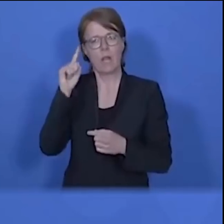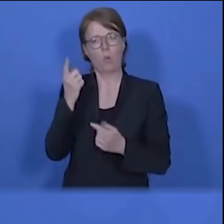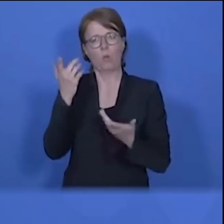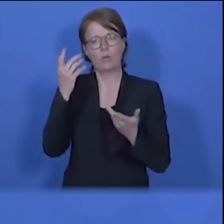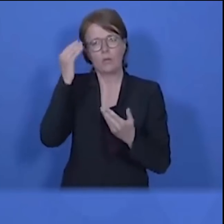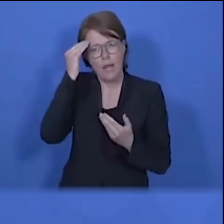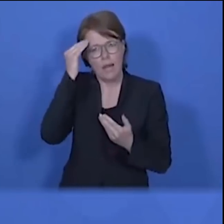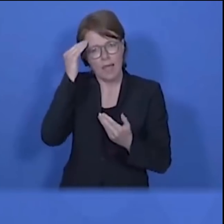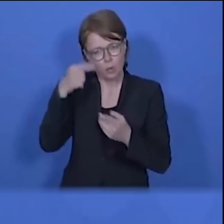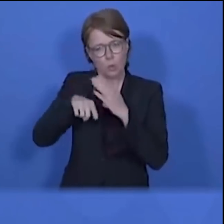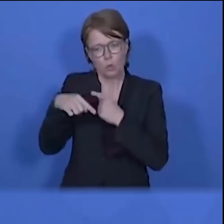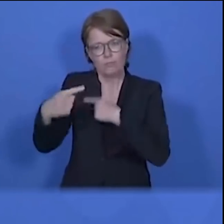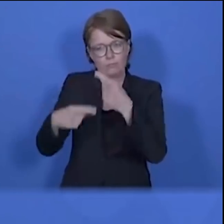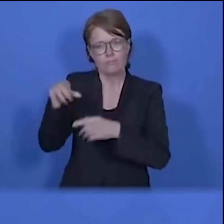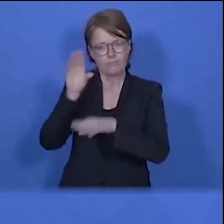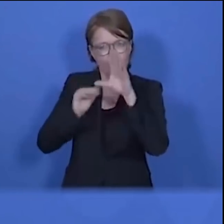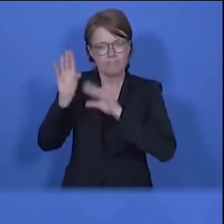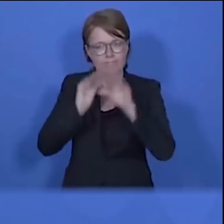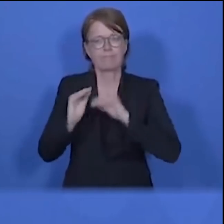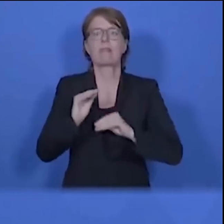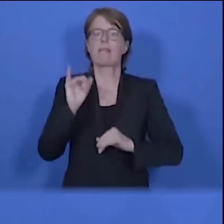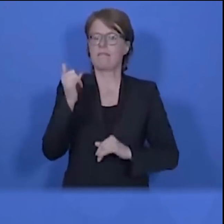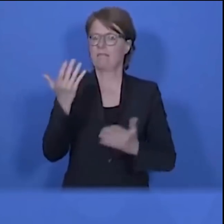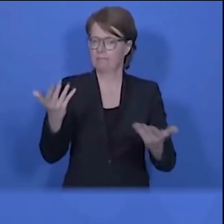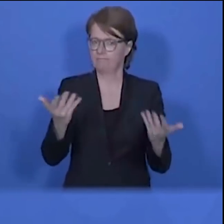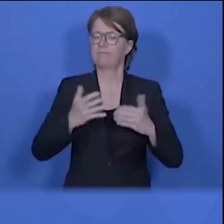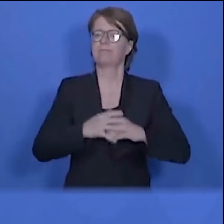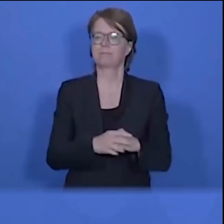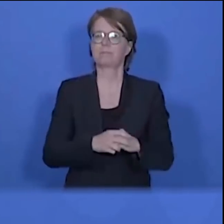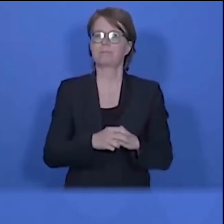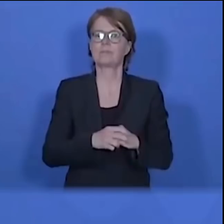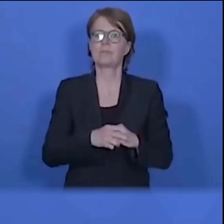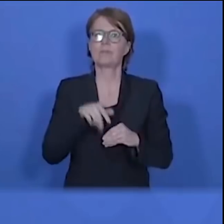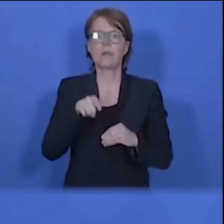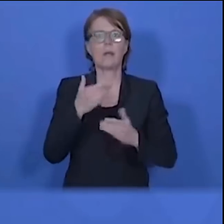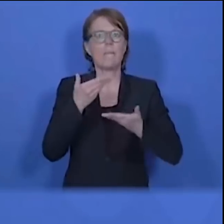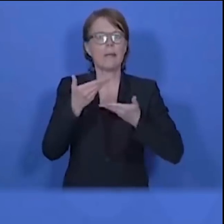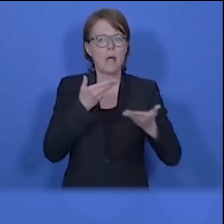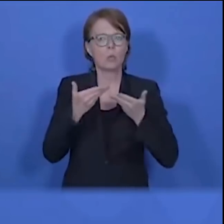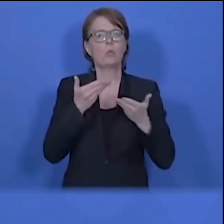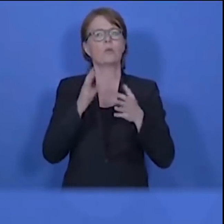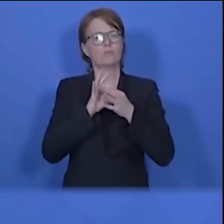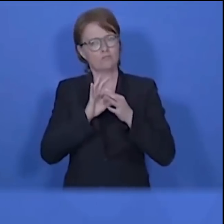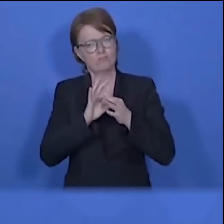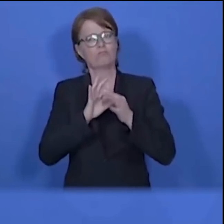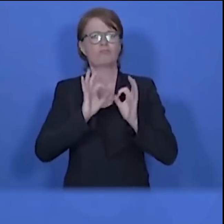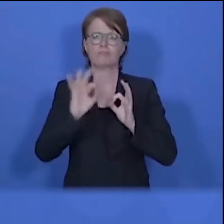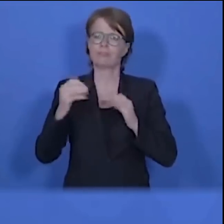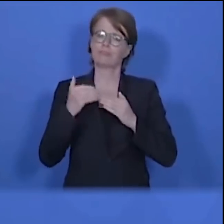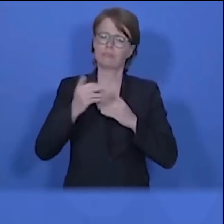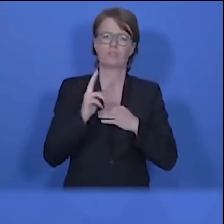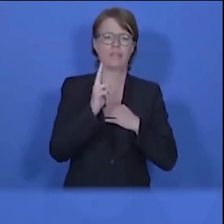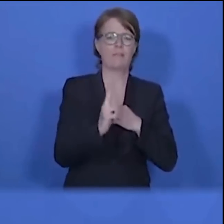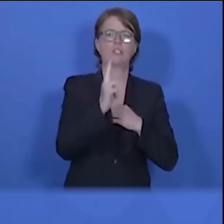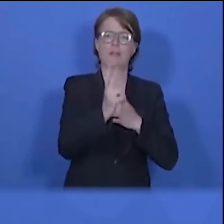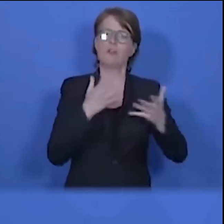Tag dazulernen, aber eben auch lernen müssen. Ich bin sehr froh, dass wir diese Beratungen jetzt sehr regelmäßig, etwa immer